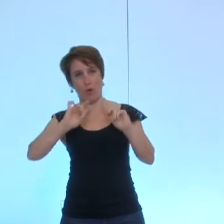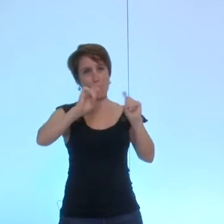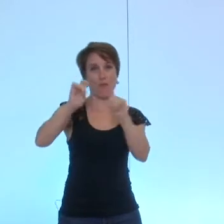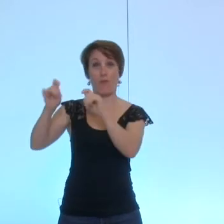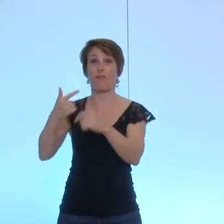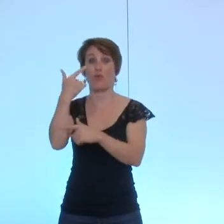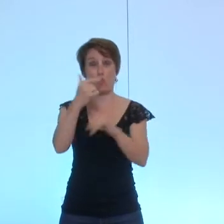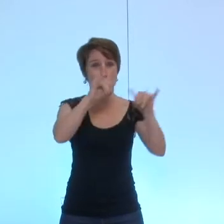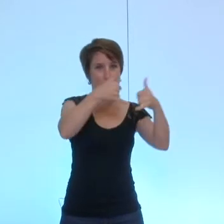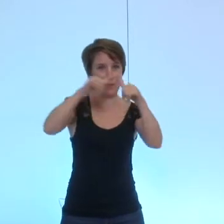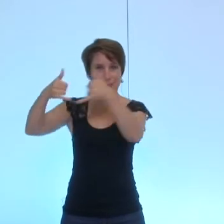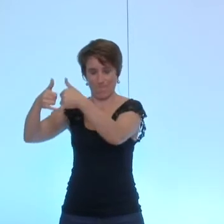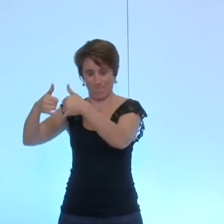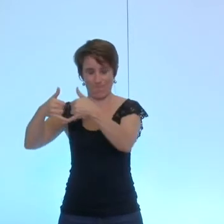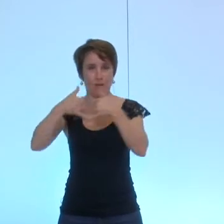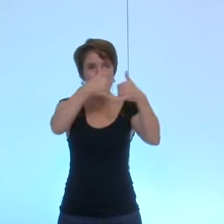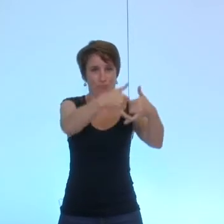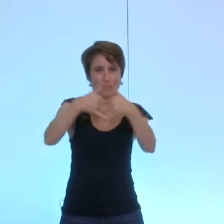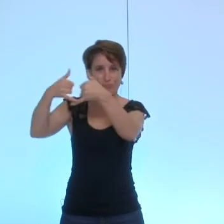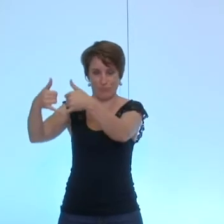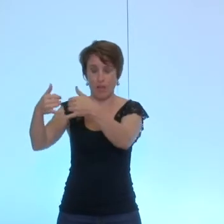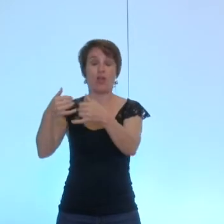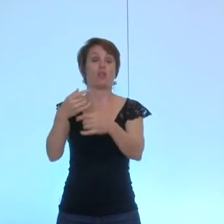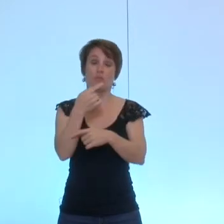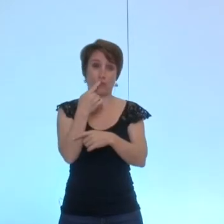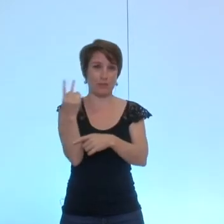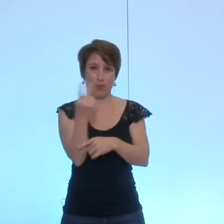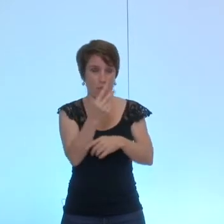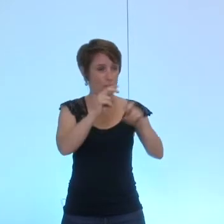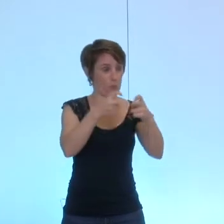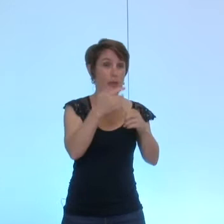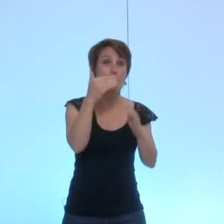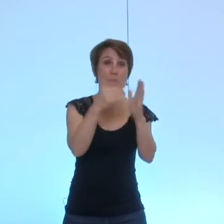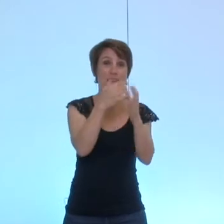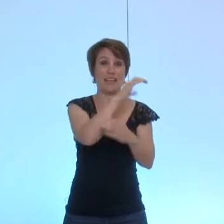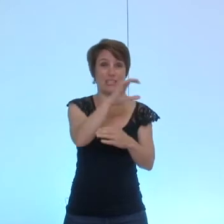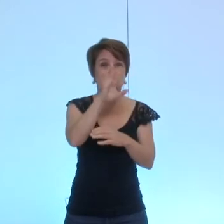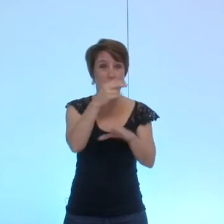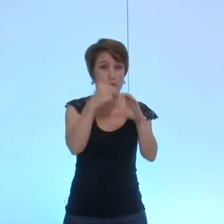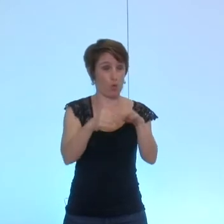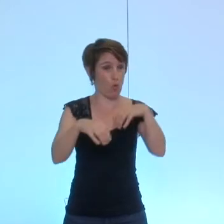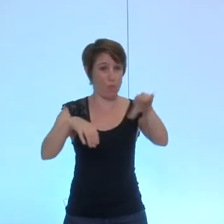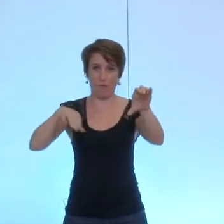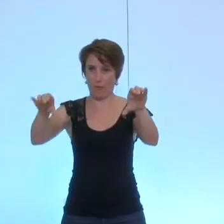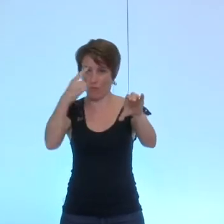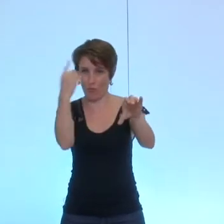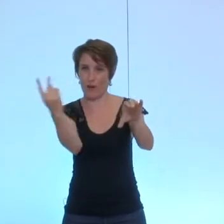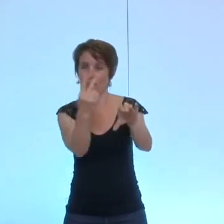donc la délibération concerne deux montants de prix 1150 euros chacun pour les deux lauréats merci